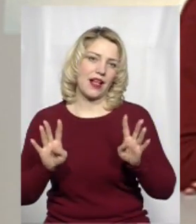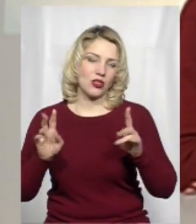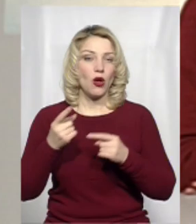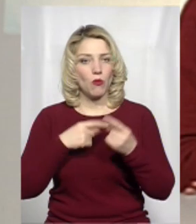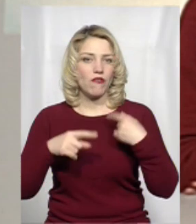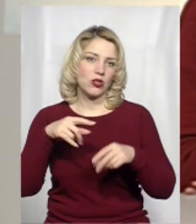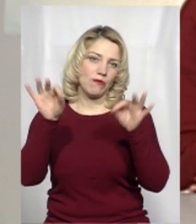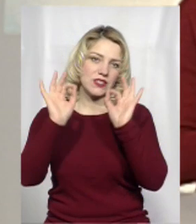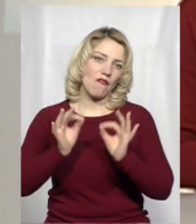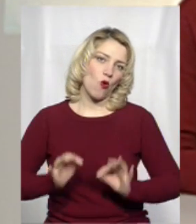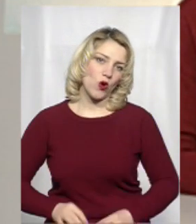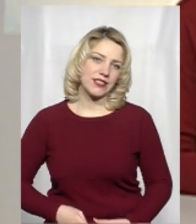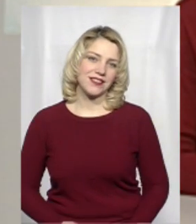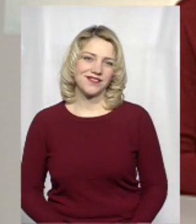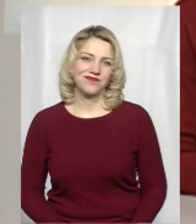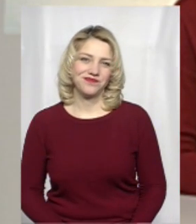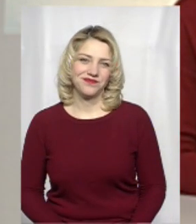осінь, подивимось і продовжимо розмову.